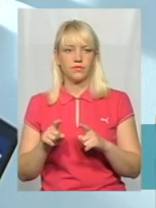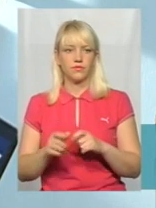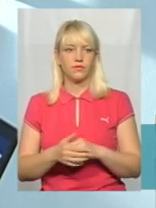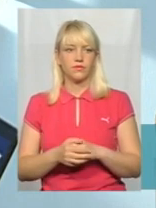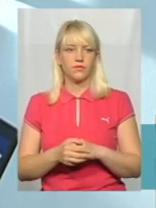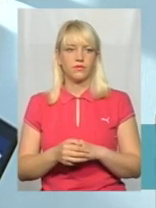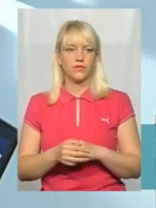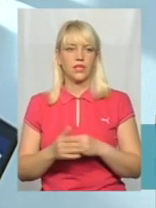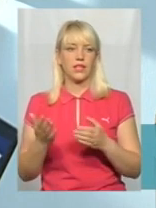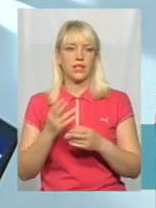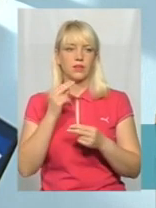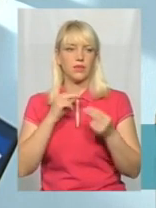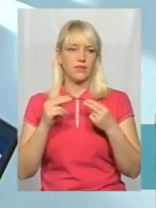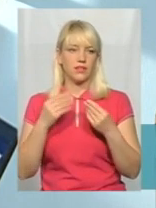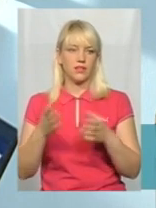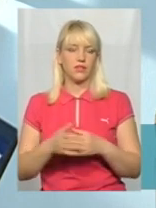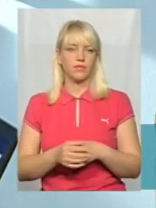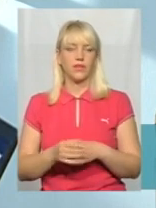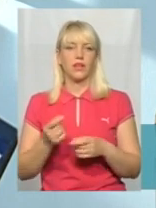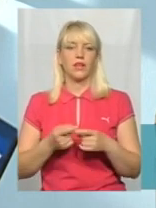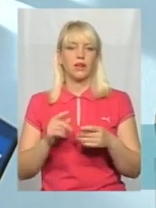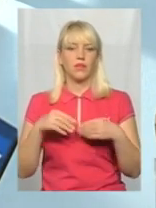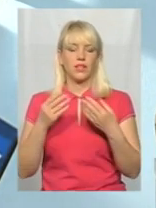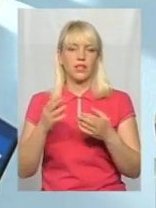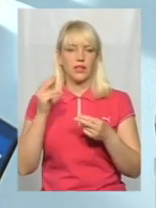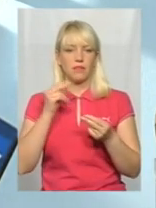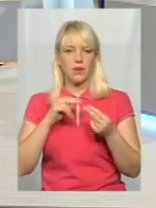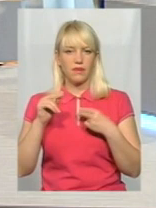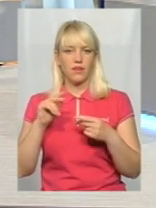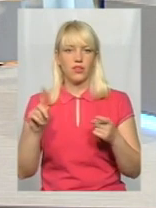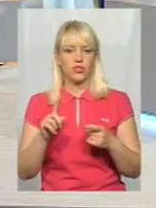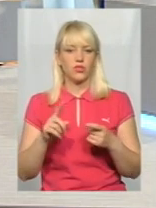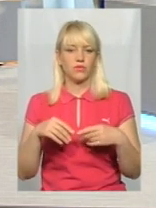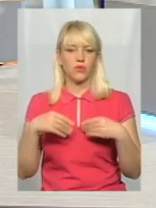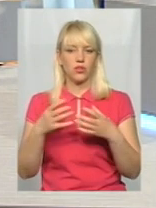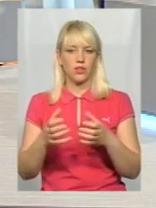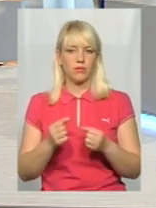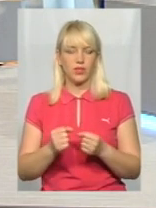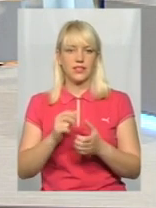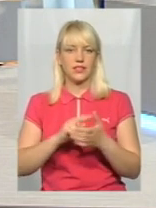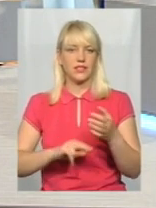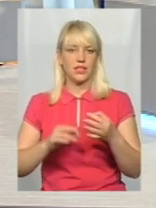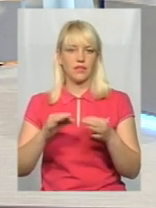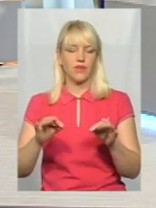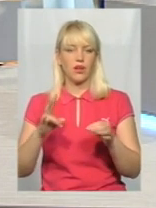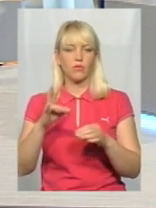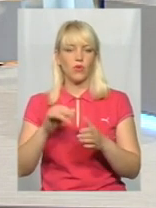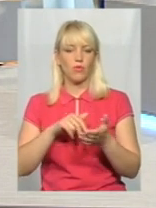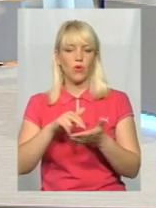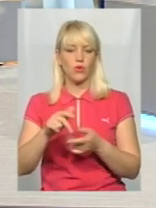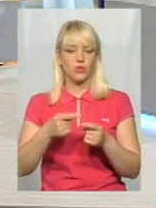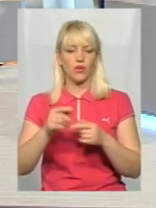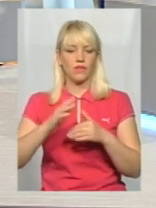Які переваги він надає? Він надає ті переваги. По-перше, отримується сертифікат про проходження цього